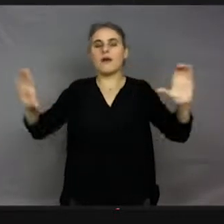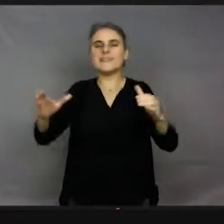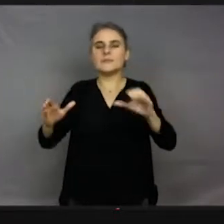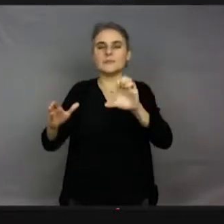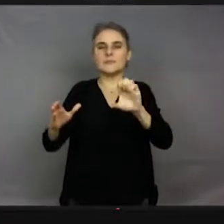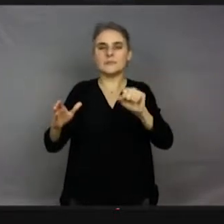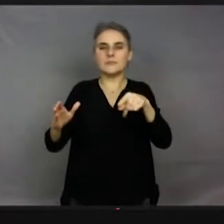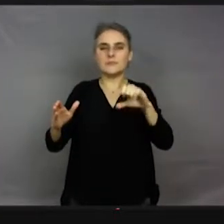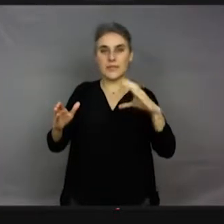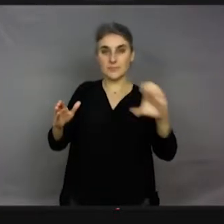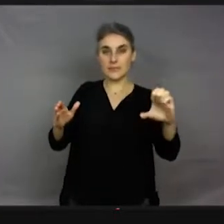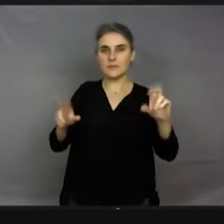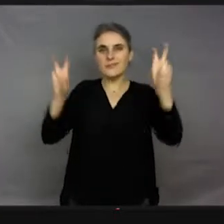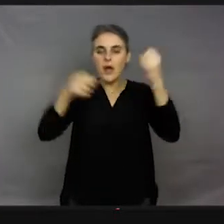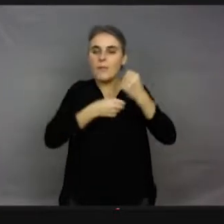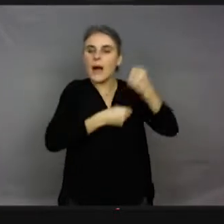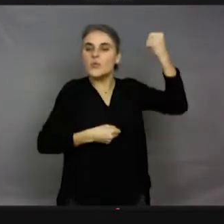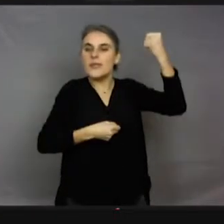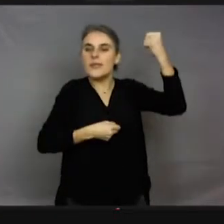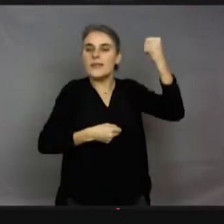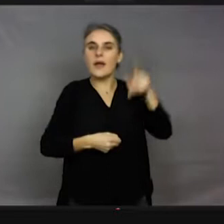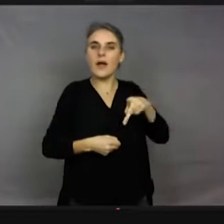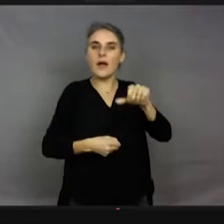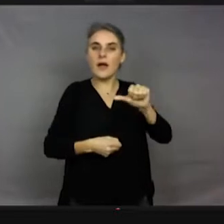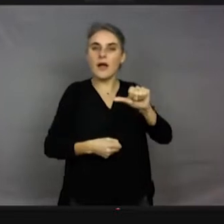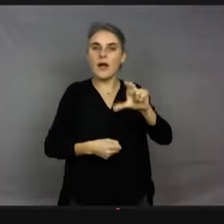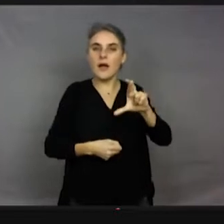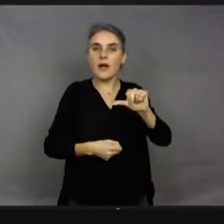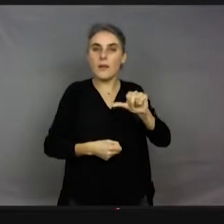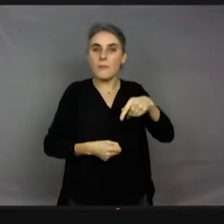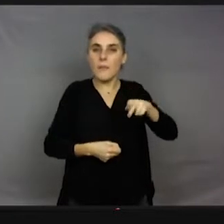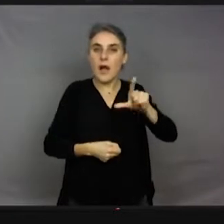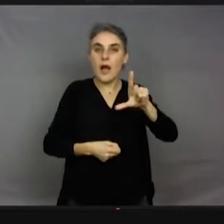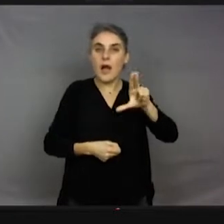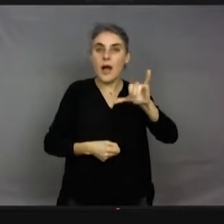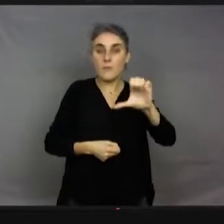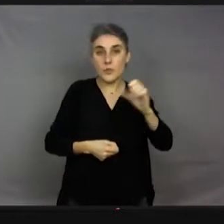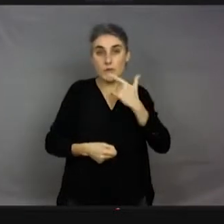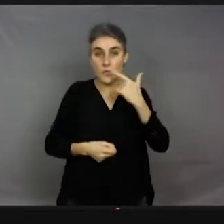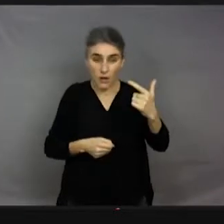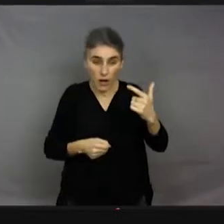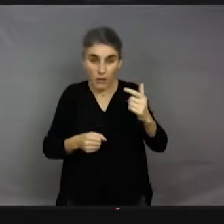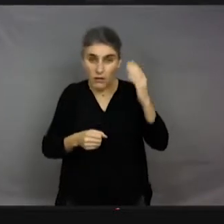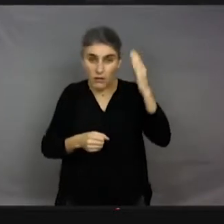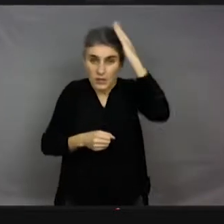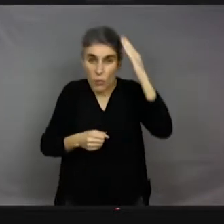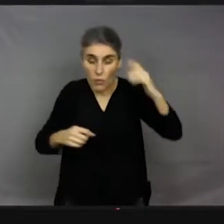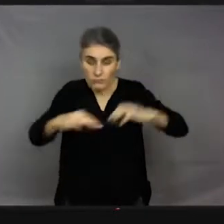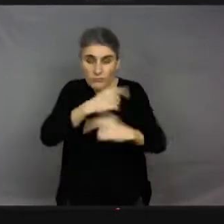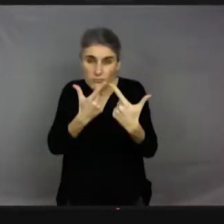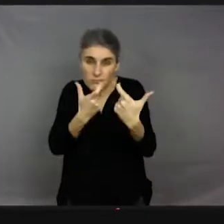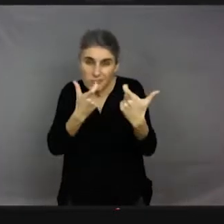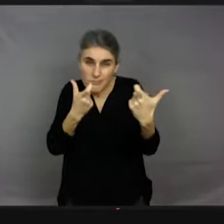il y a tellement d'espèces d'insectes qu'on ne peut pas tous les protéger une par une. Et du coup, parfois, on choisit une espèce qui